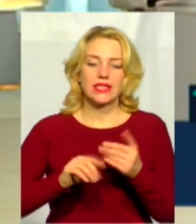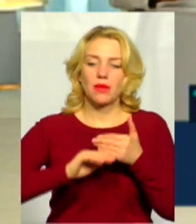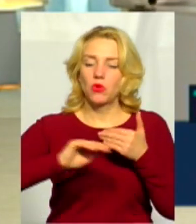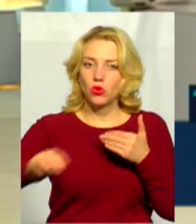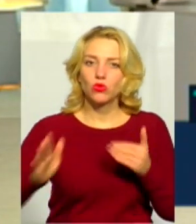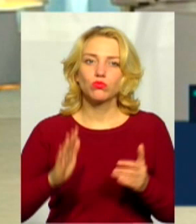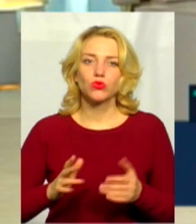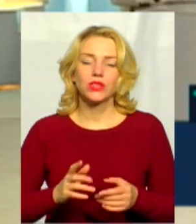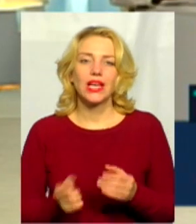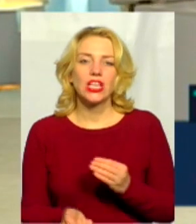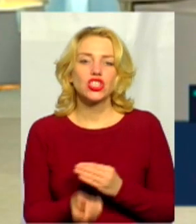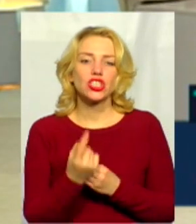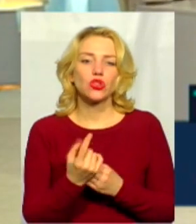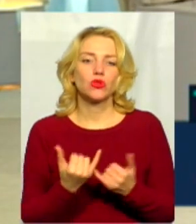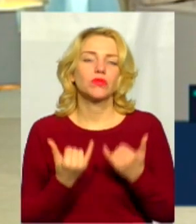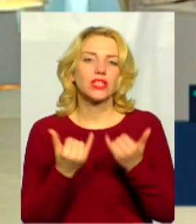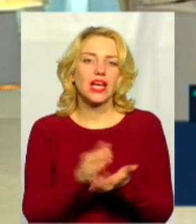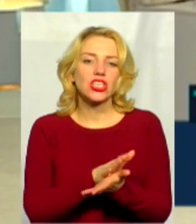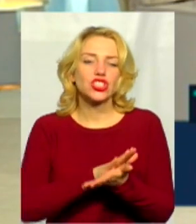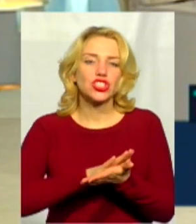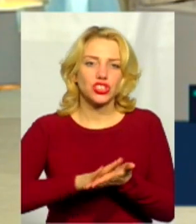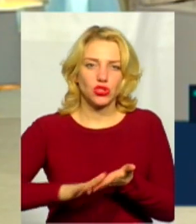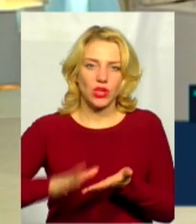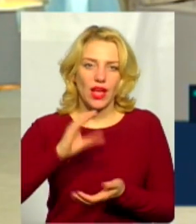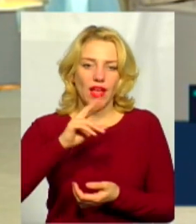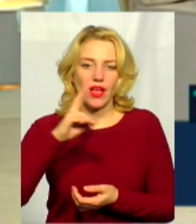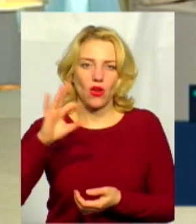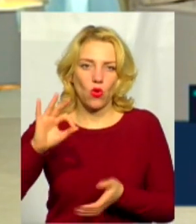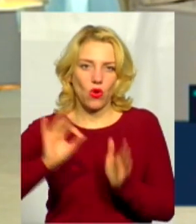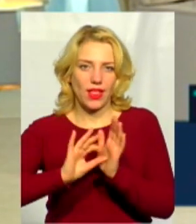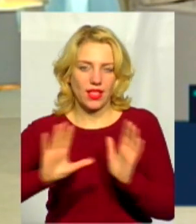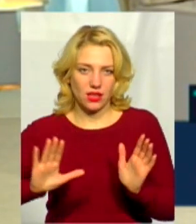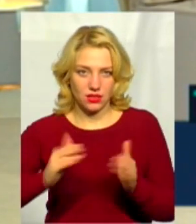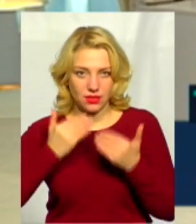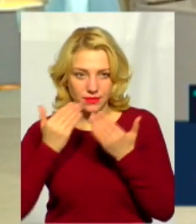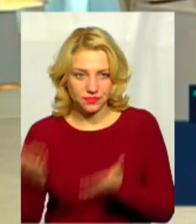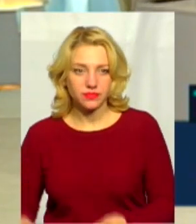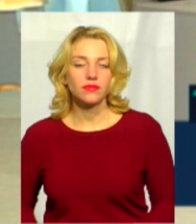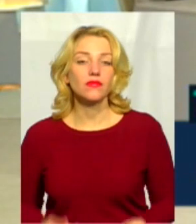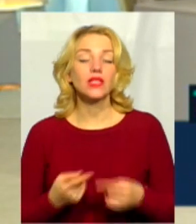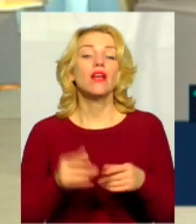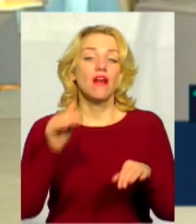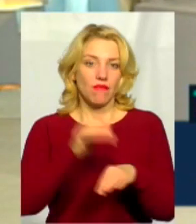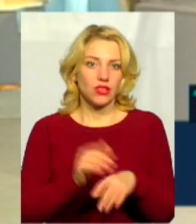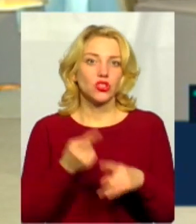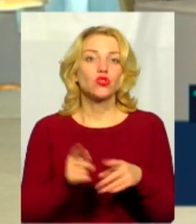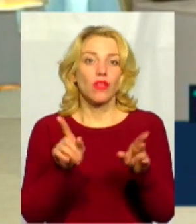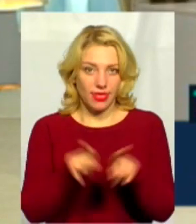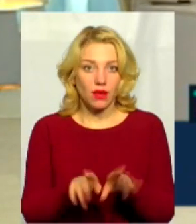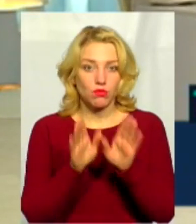таким джерелом для чистої енергії, яке би забезпечувало все місто? Він фактично таким і буде, таким і є.